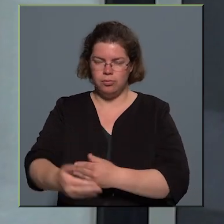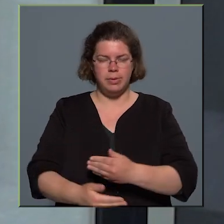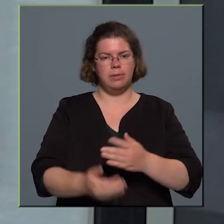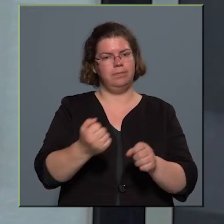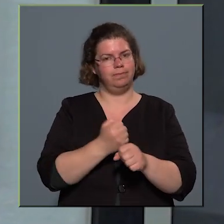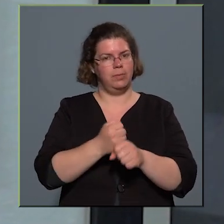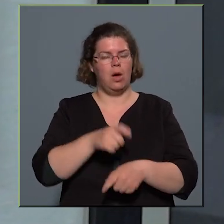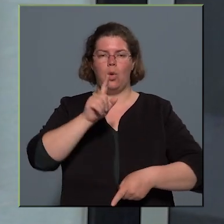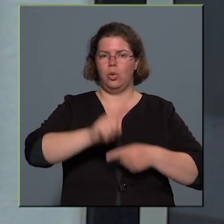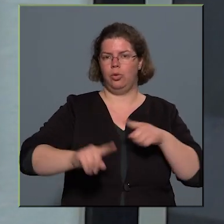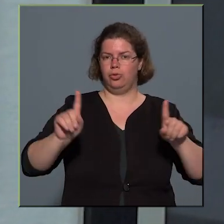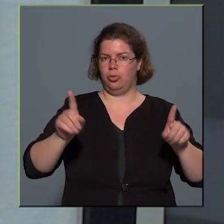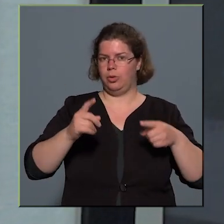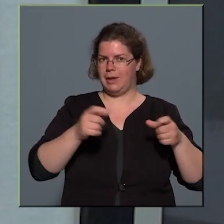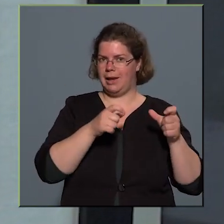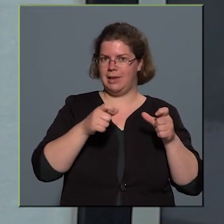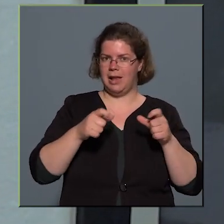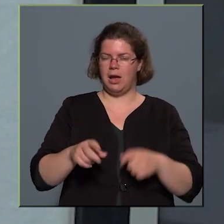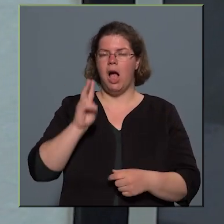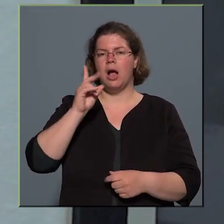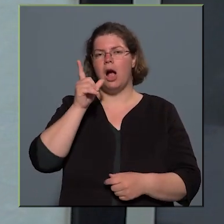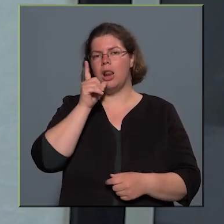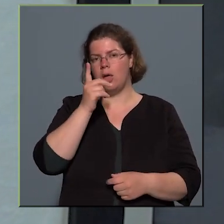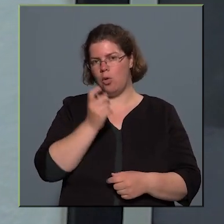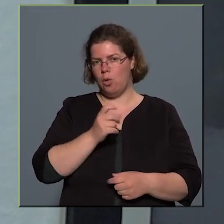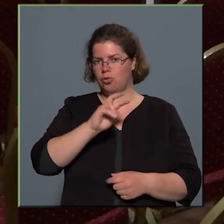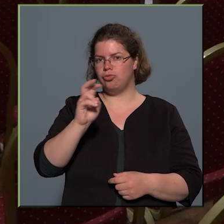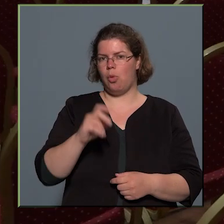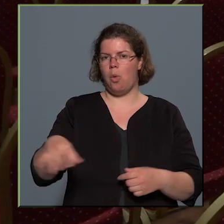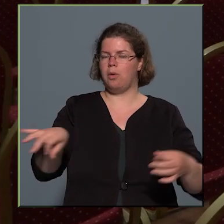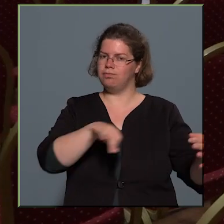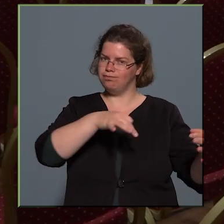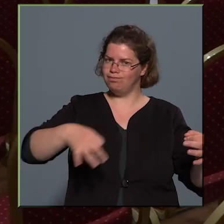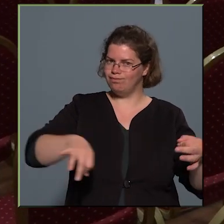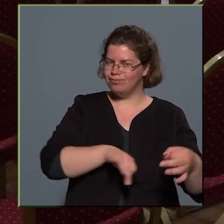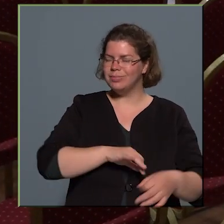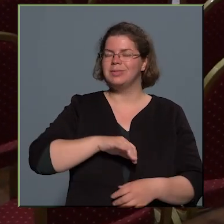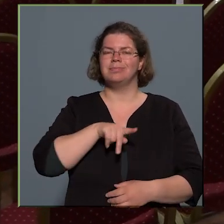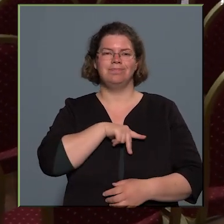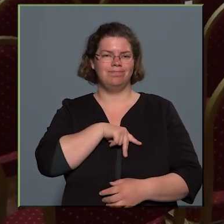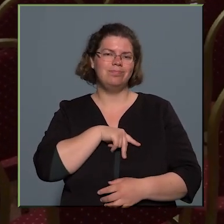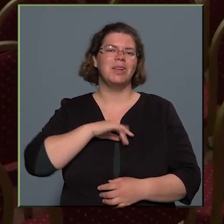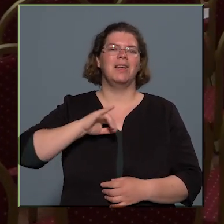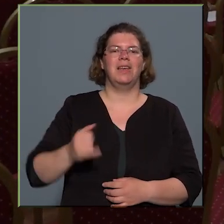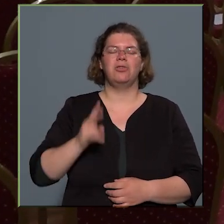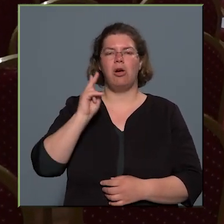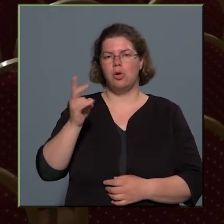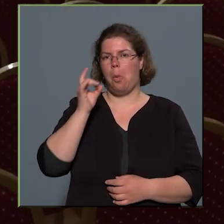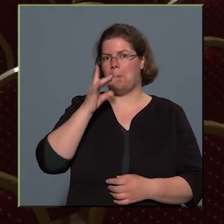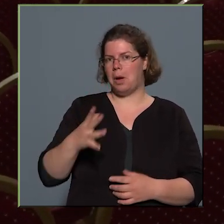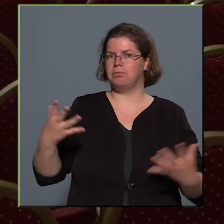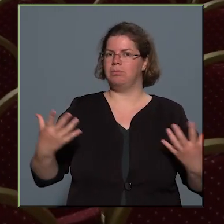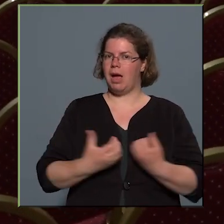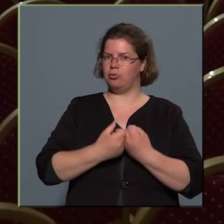utolsó koncertjéhez elérkezvén Kalló Zsolt, Liszt Ferenc Díjas hegedűművész és a Kró Barok együttes tartott előadást.